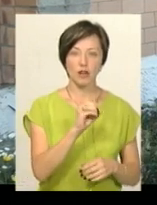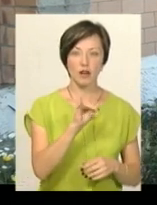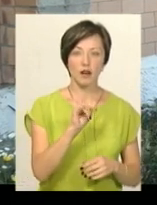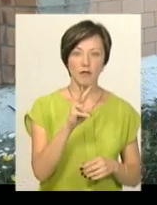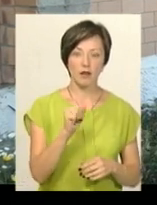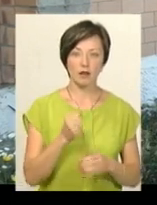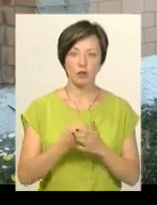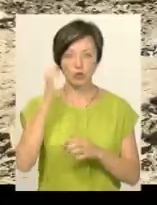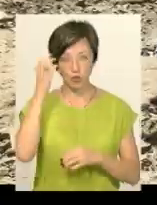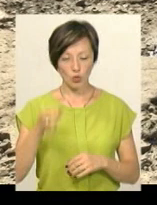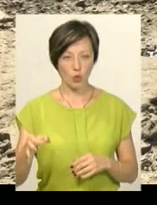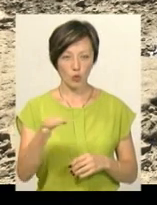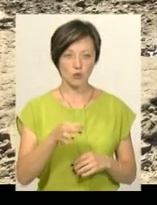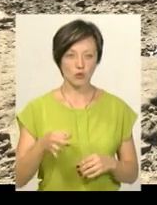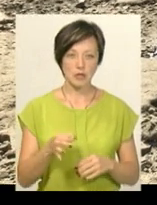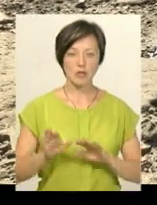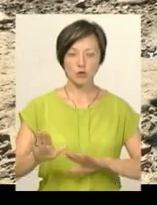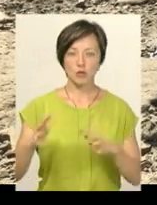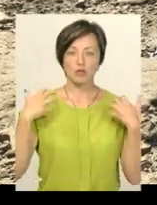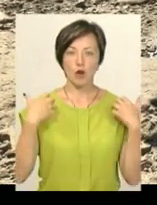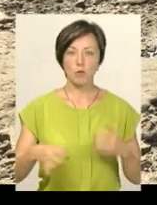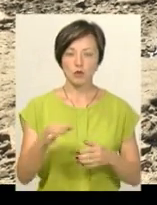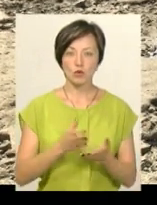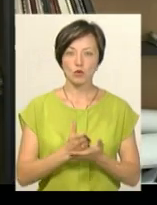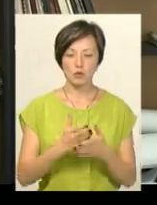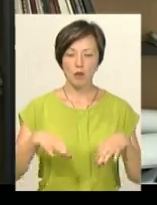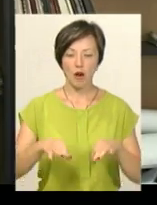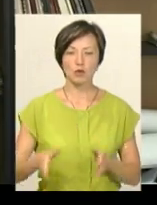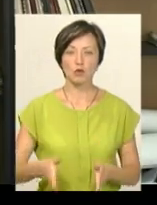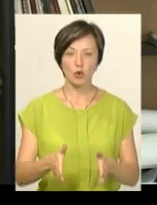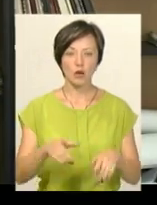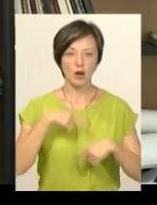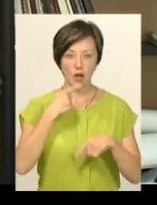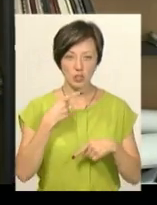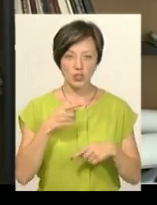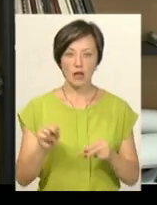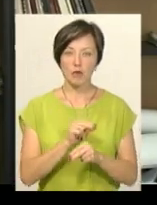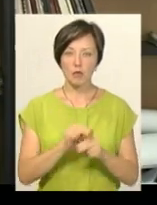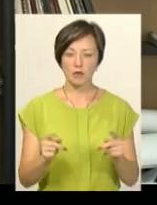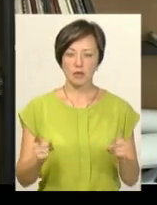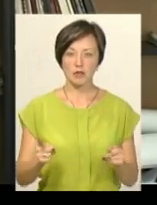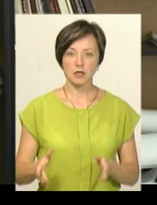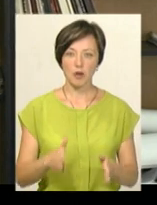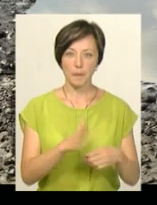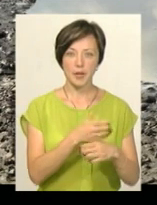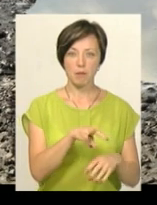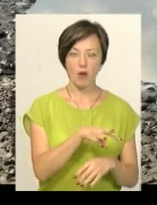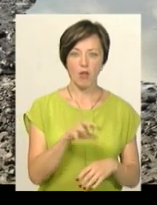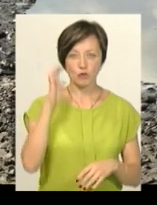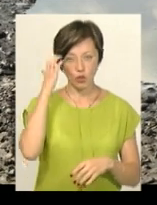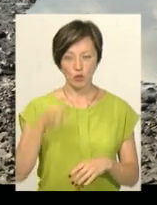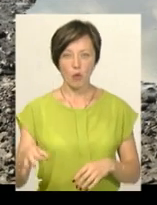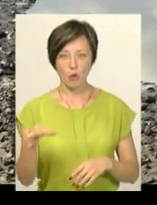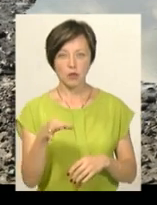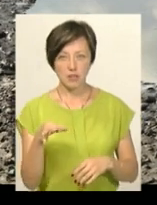перекрістка до Чорного острова. Заступник начальника обласної служби автодоріг Леодід Нечай каже, за ремонт відрізку траси між Миколаївом і Чорним